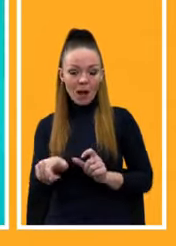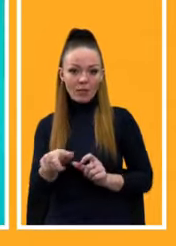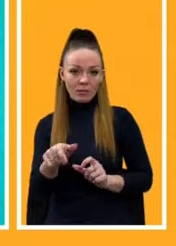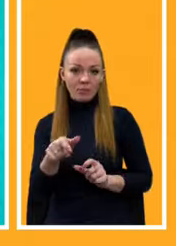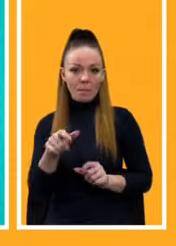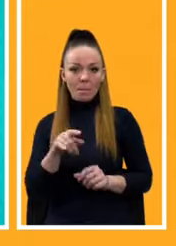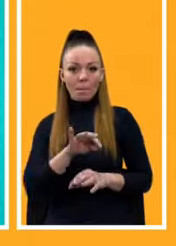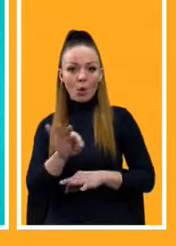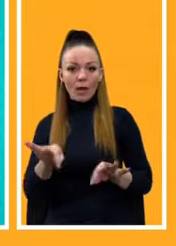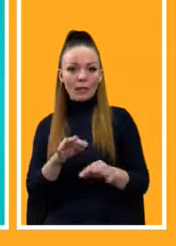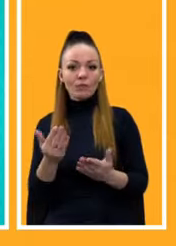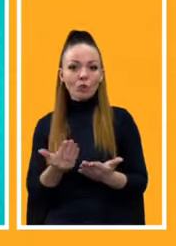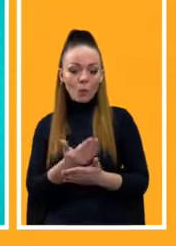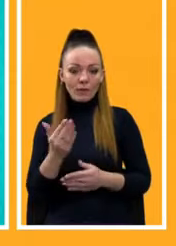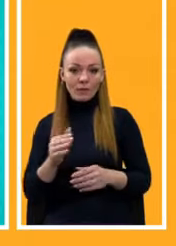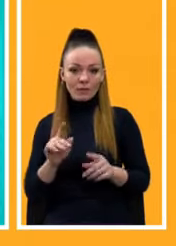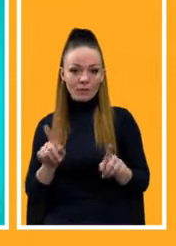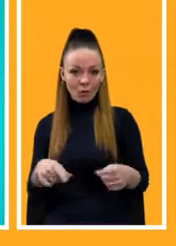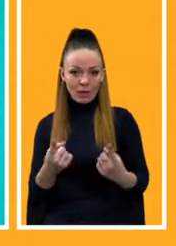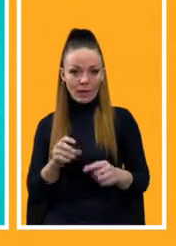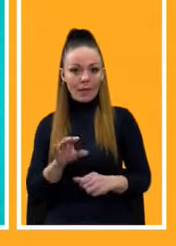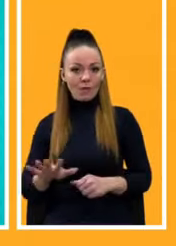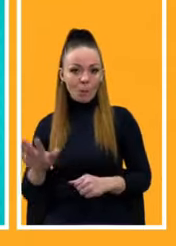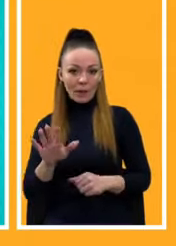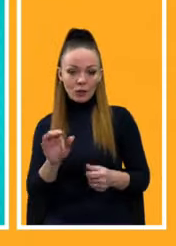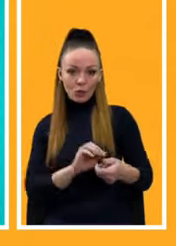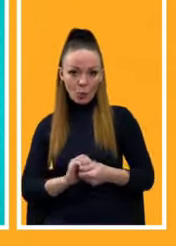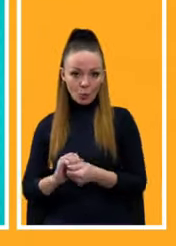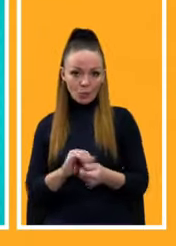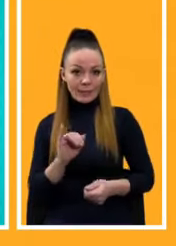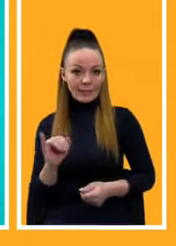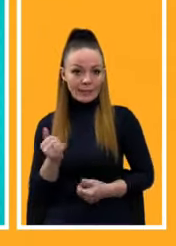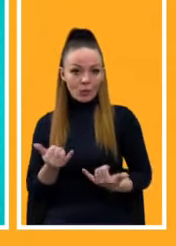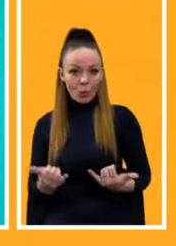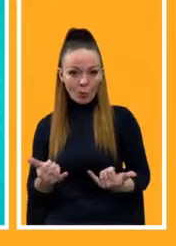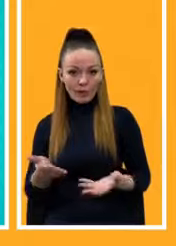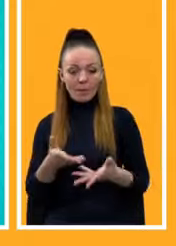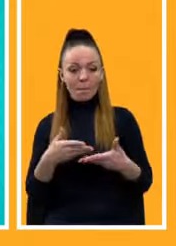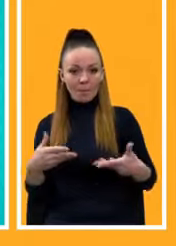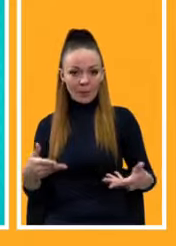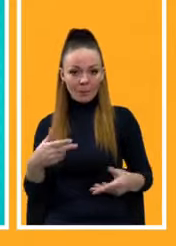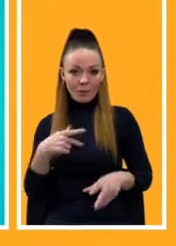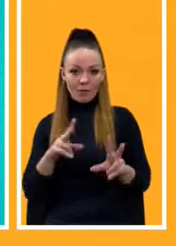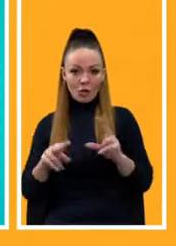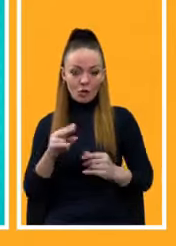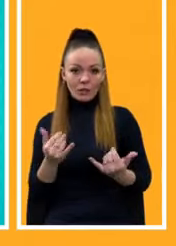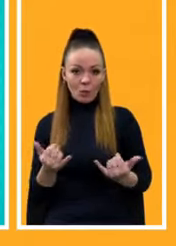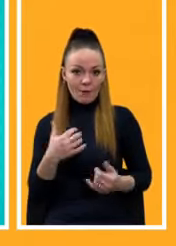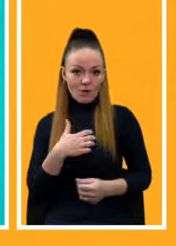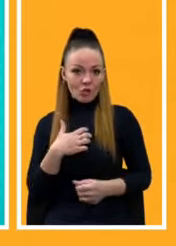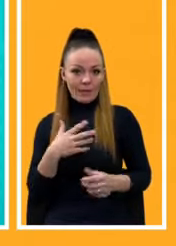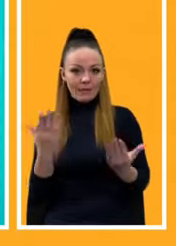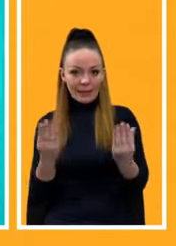новоствореного Європейського Союзу. І сьогодні ми, я вважаю, сьогодні важливий день, ми